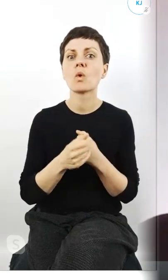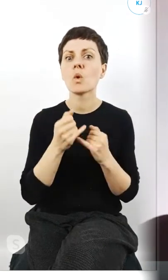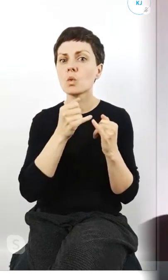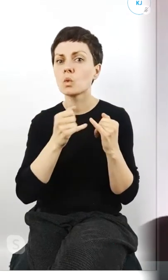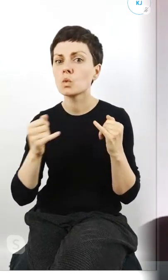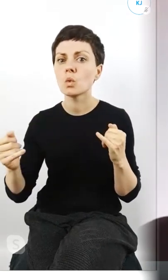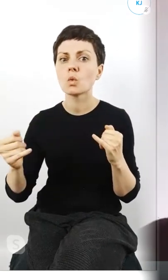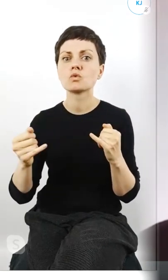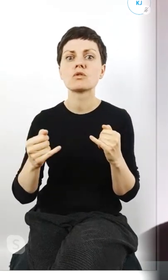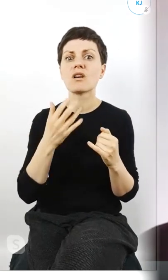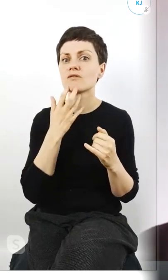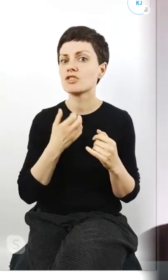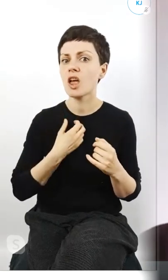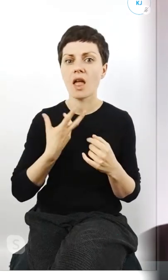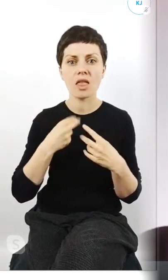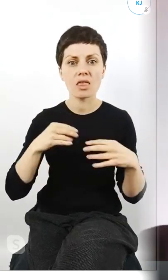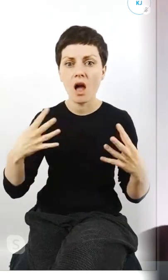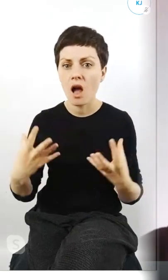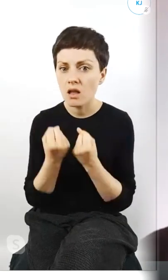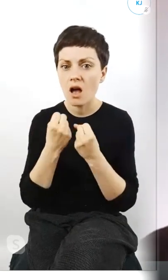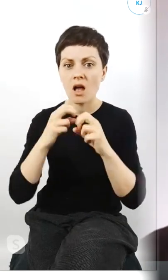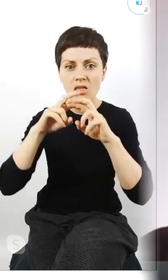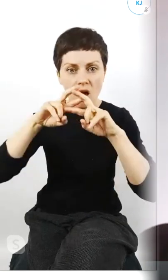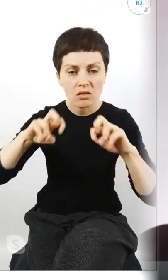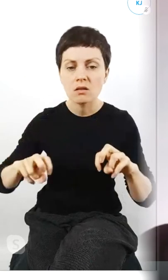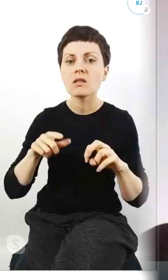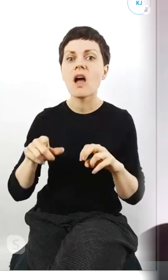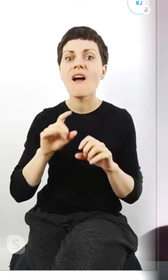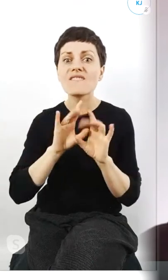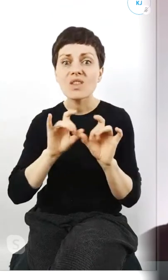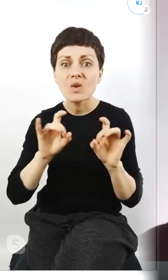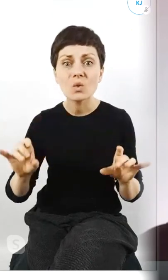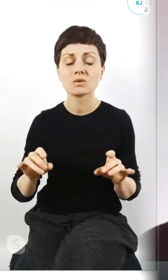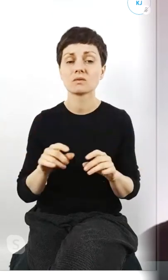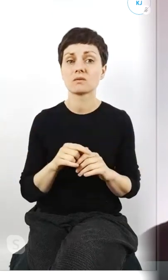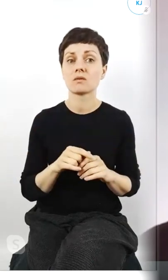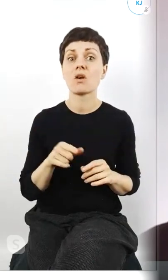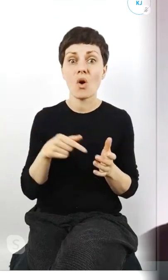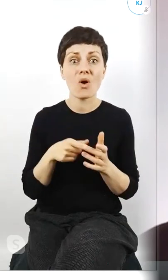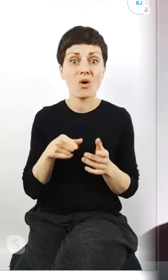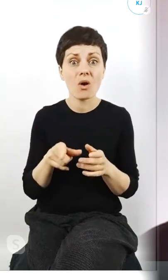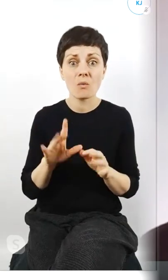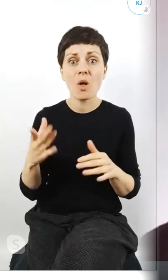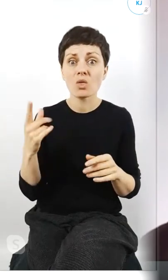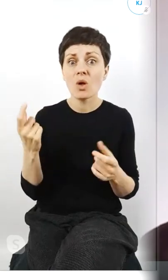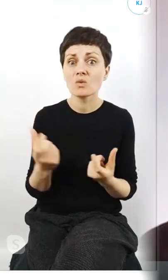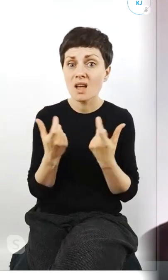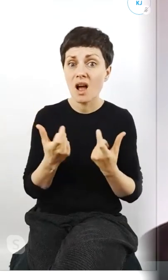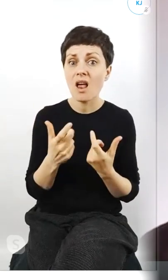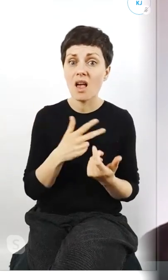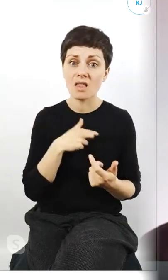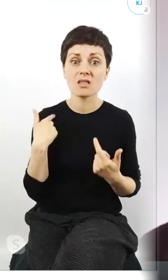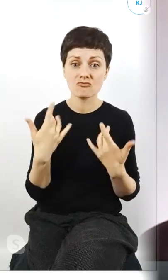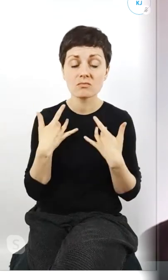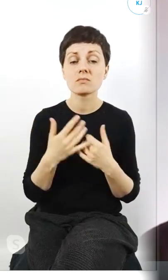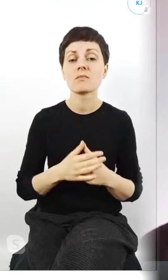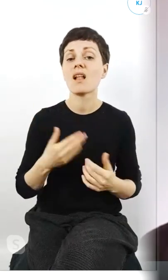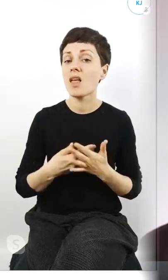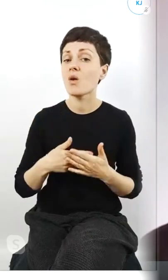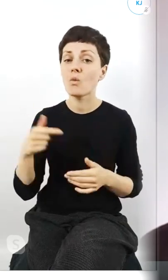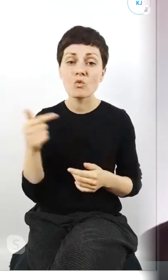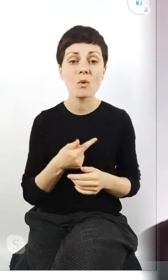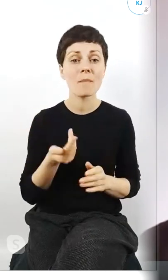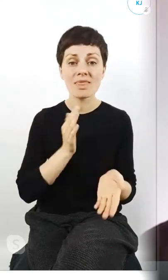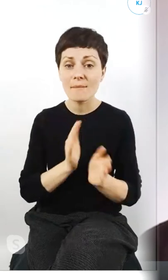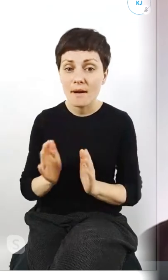wirusy które są właśnie nieodkryte i które również nam zagrażają dlatego musimy dbać o to